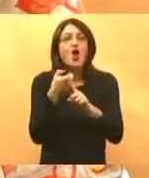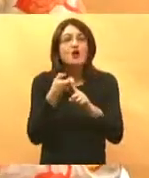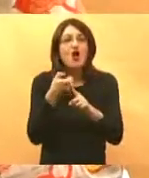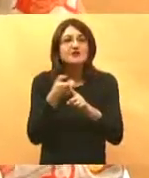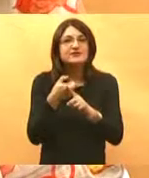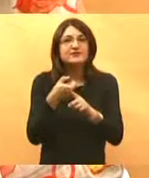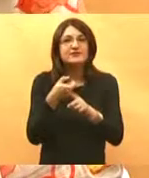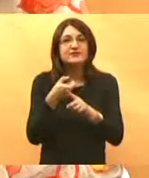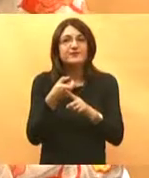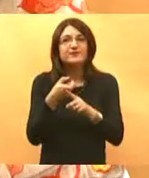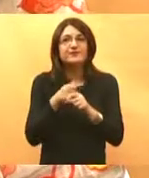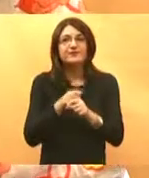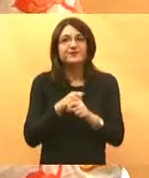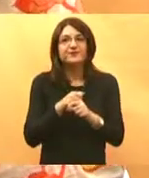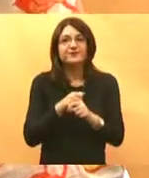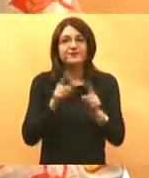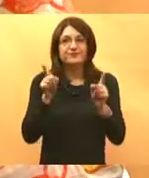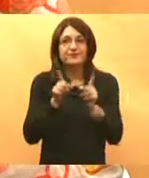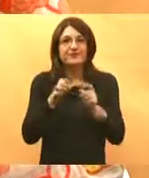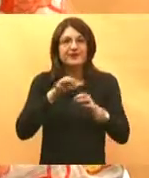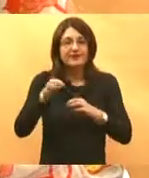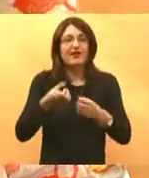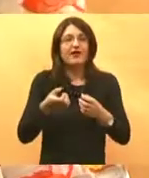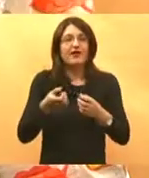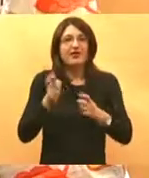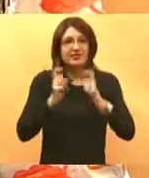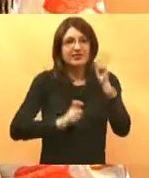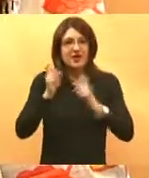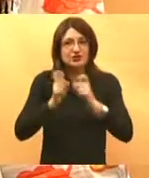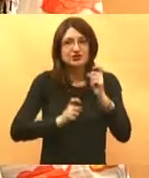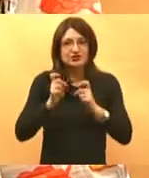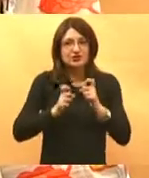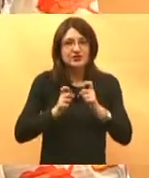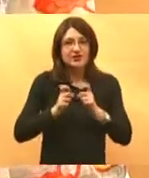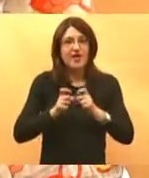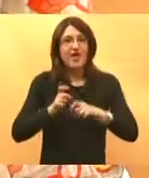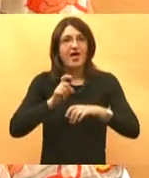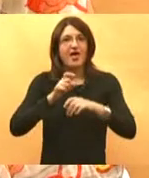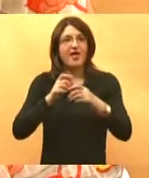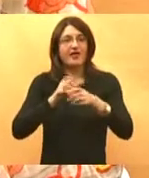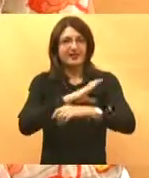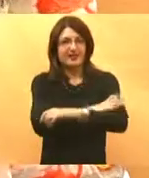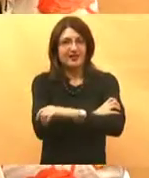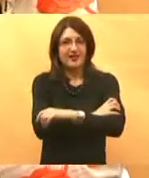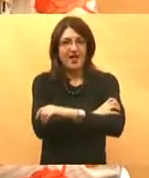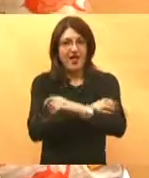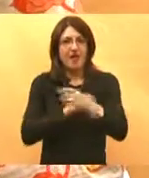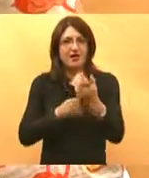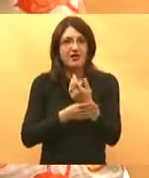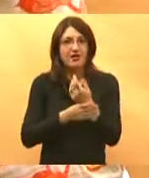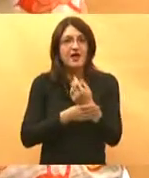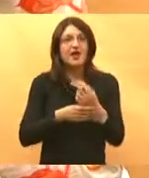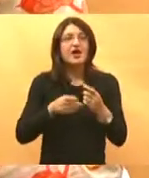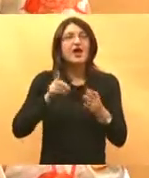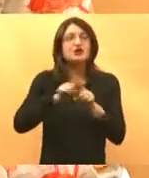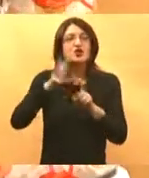izmjerit će vam težinu, tlak ćemo vam izmjeriti, šećer. Ali ono što je jako za